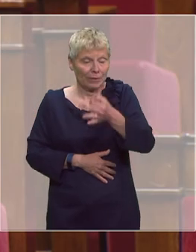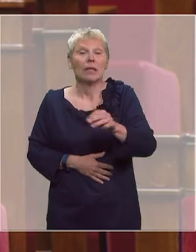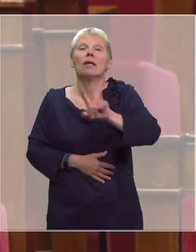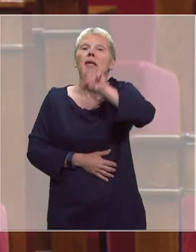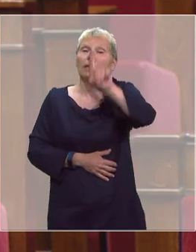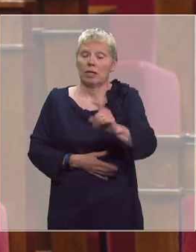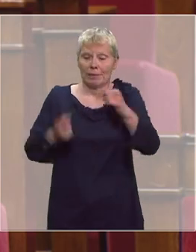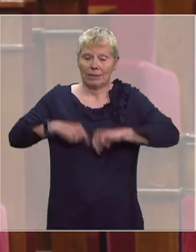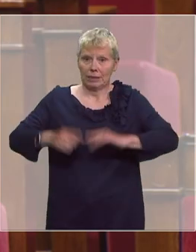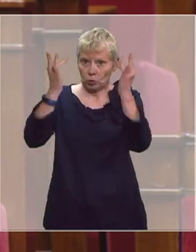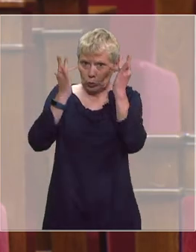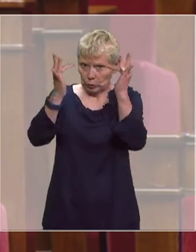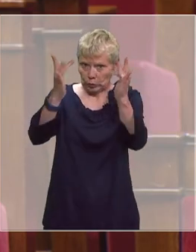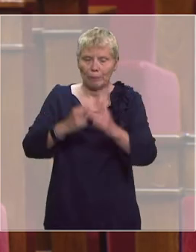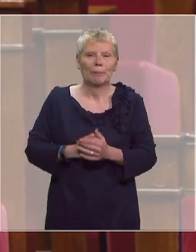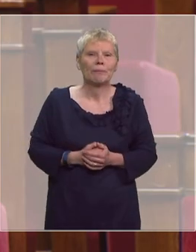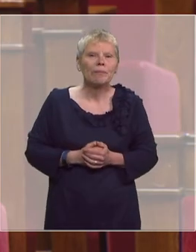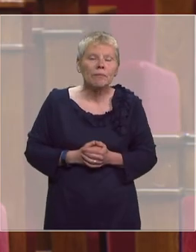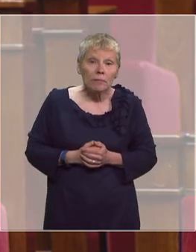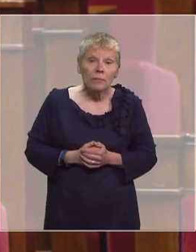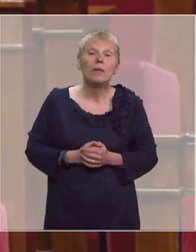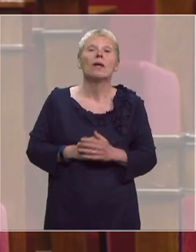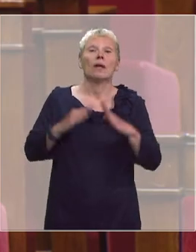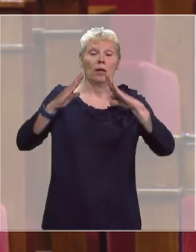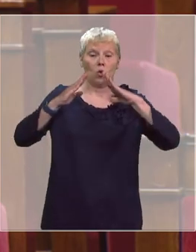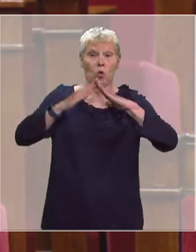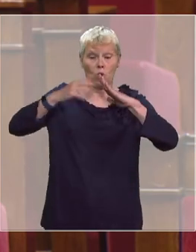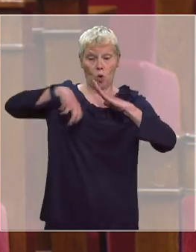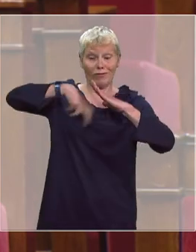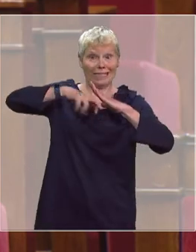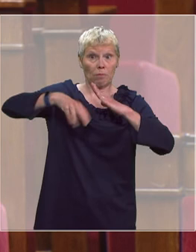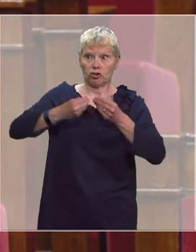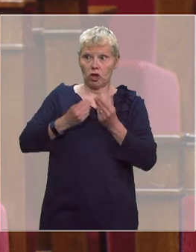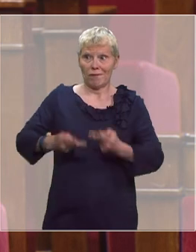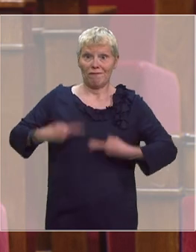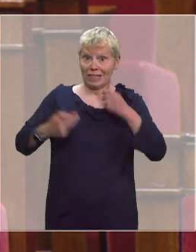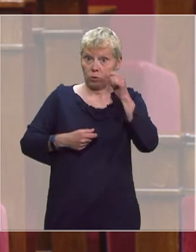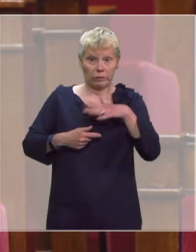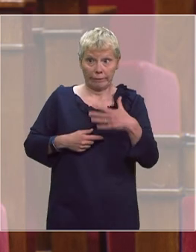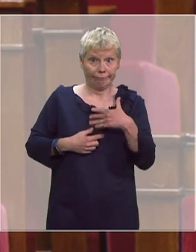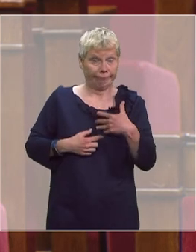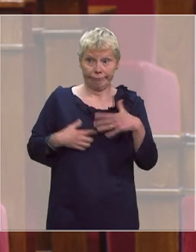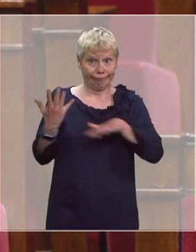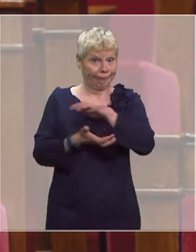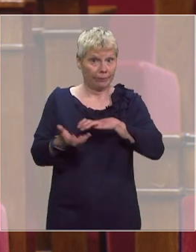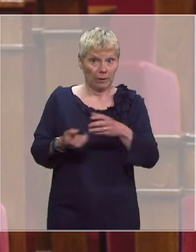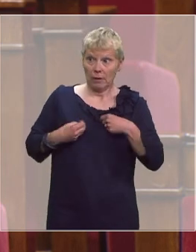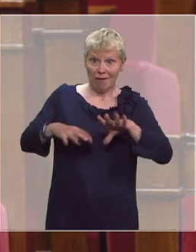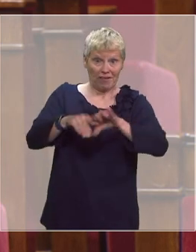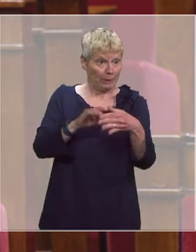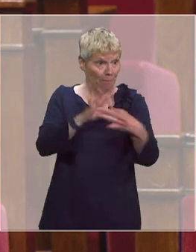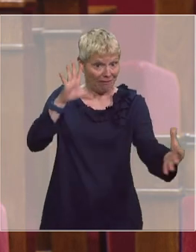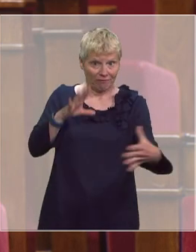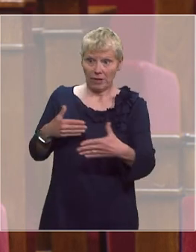le ministre de la Culture, Franck Riester. Le confinement bouleverse profondément notre vie quotidienne. Elle nous prive du lien avec nos familles, nos proches